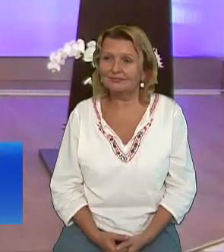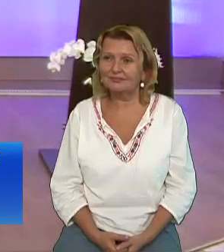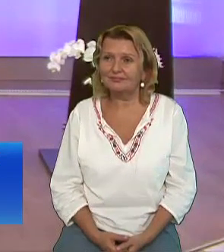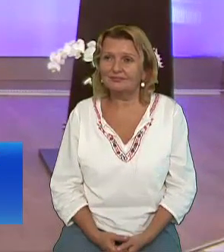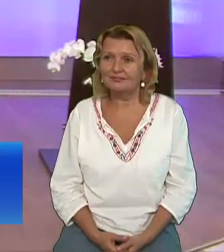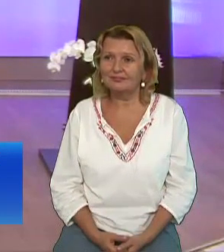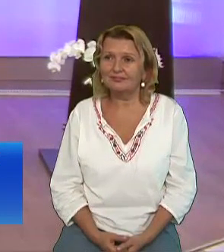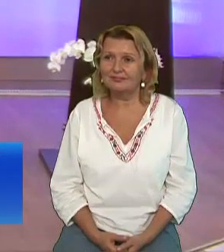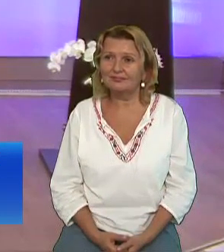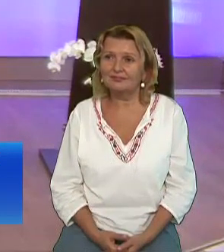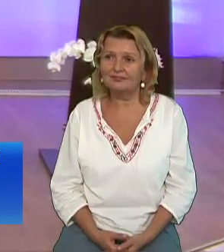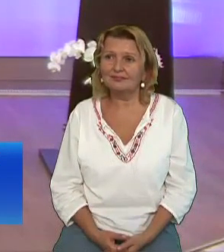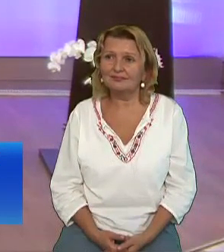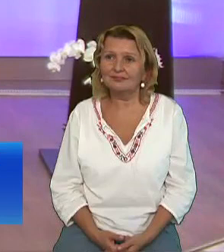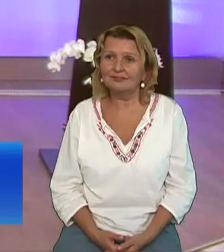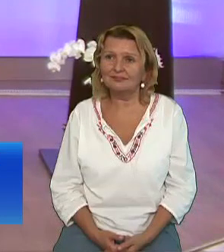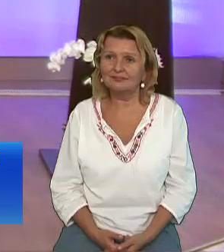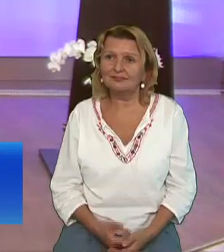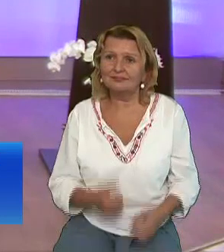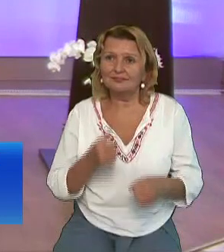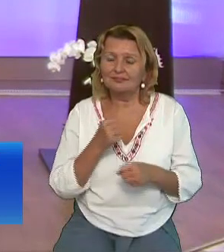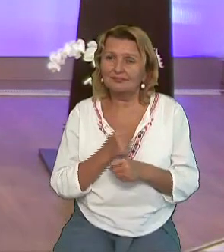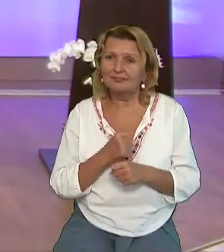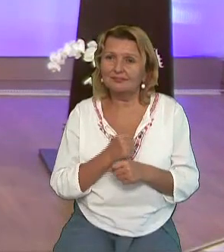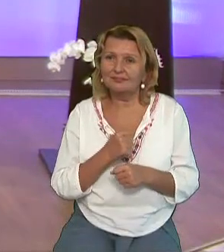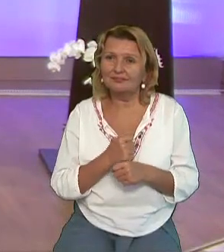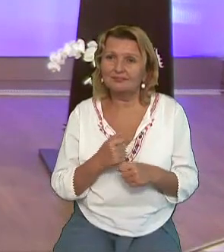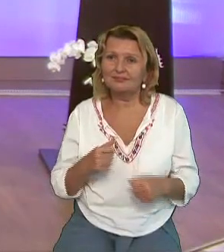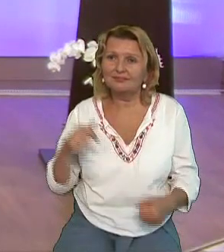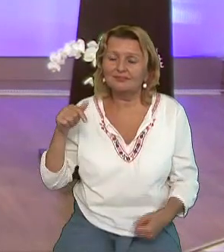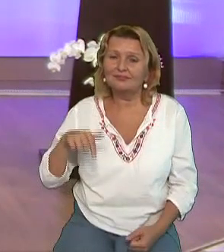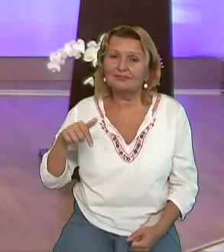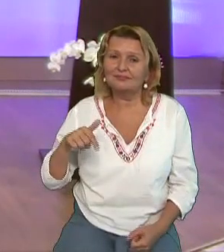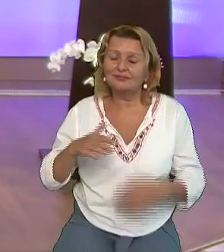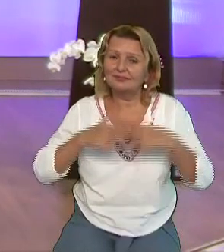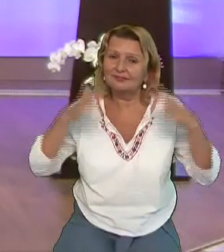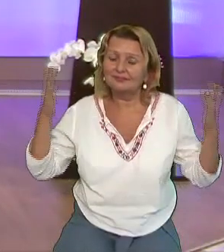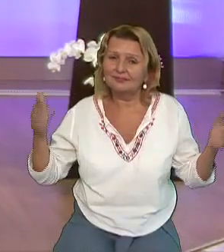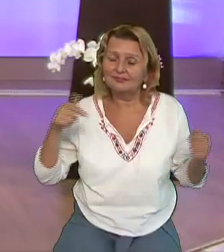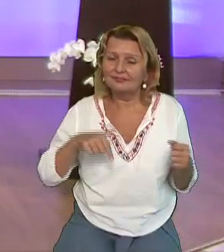Lucrările mai mari acum se fac